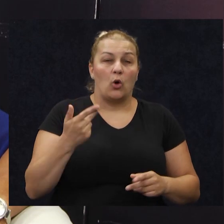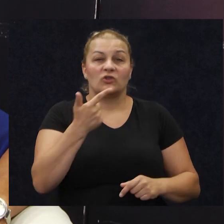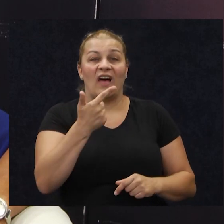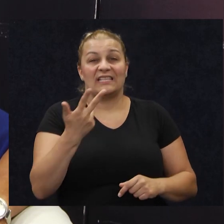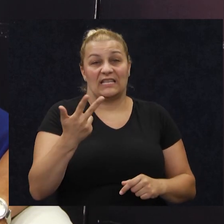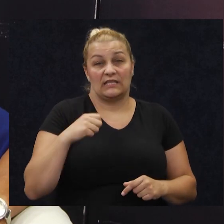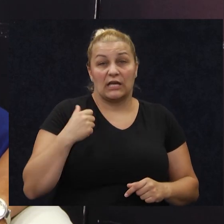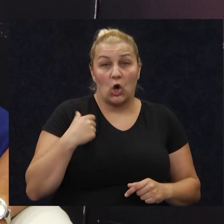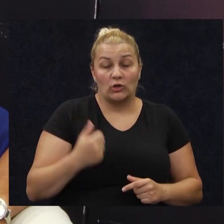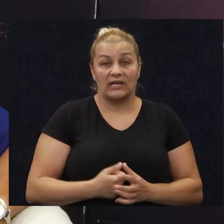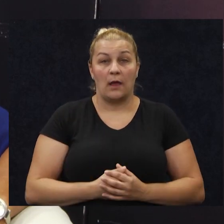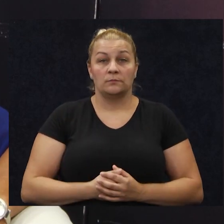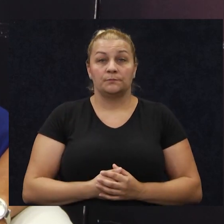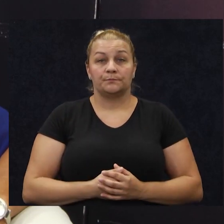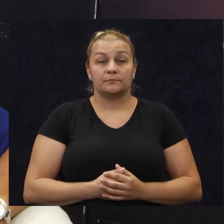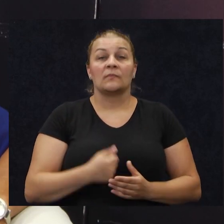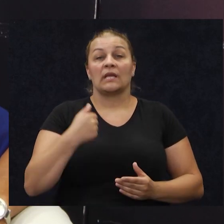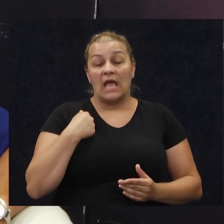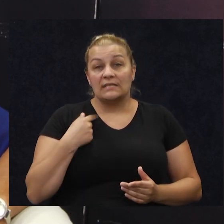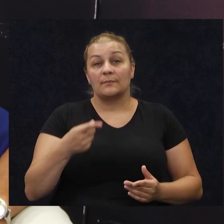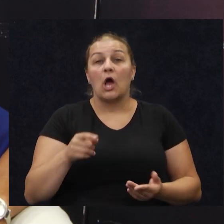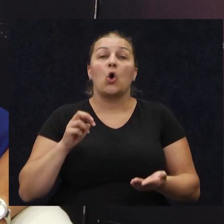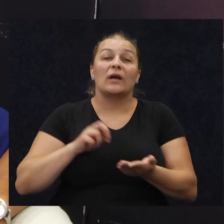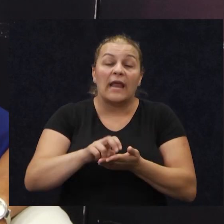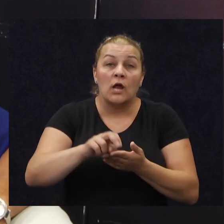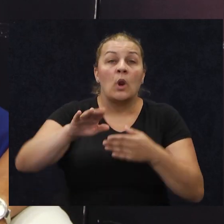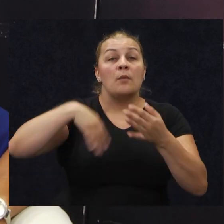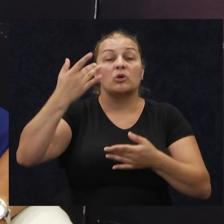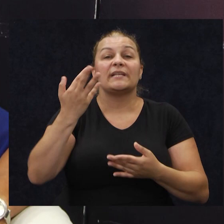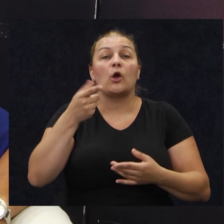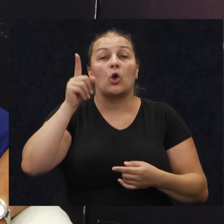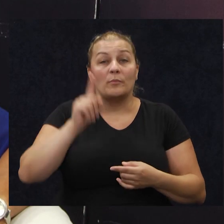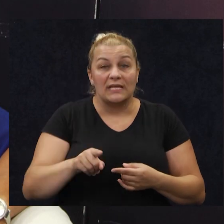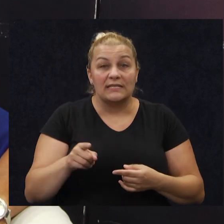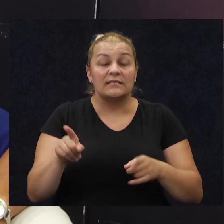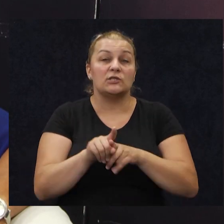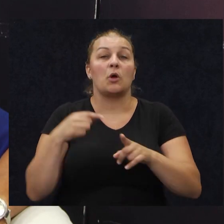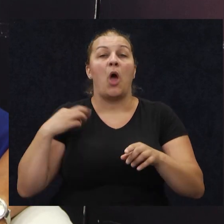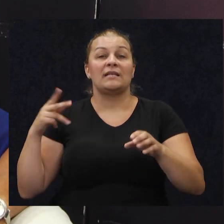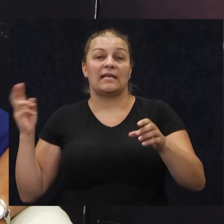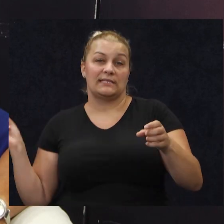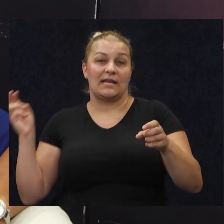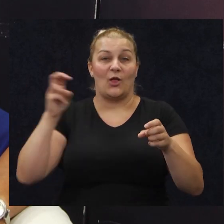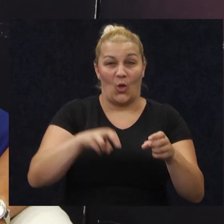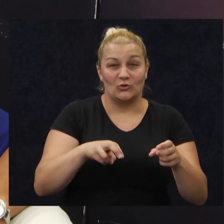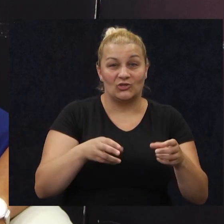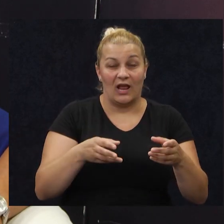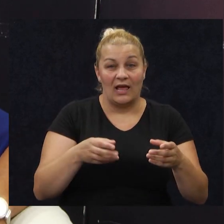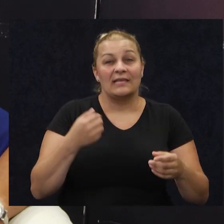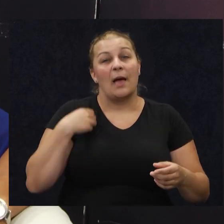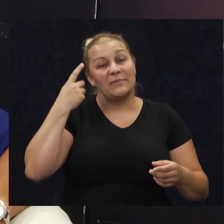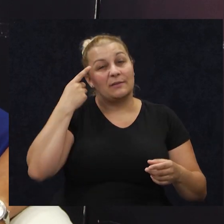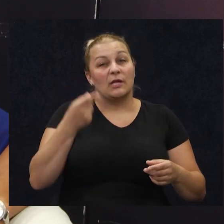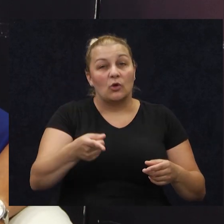godine i ja sam tako krenula i poslije par meseci je došla i moja sestra. Mislim da je tada